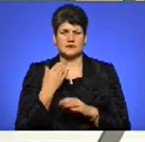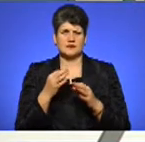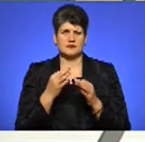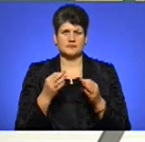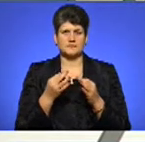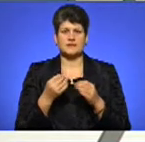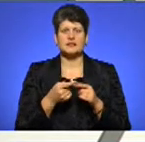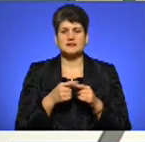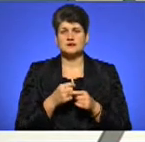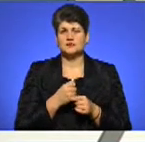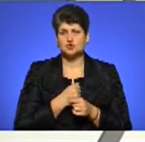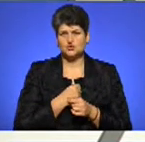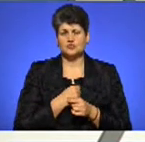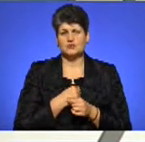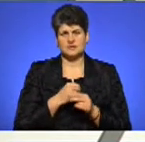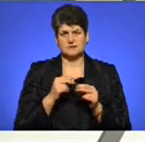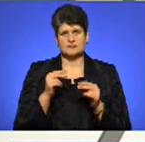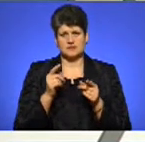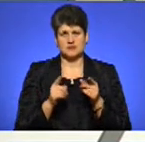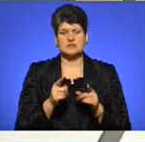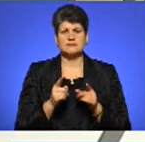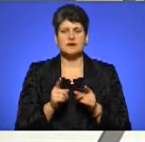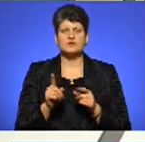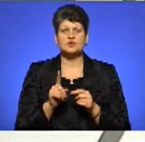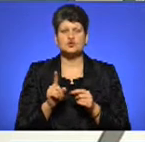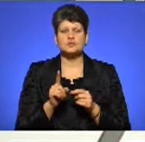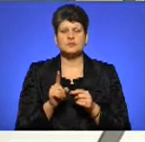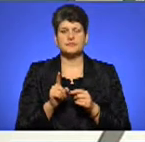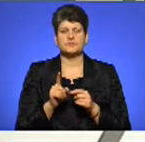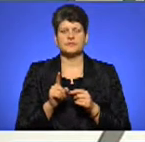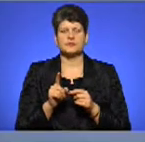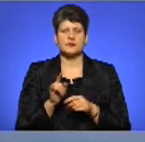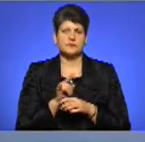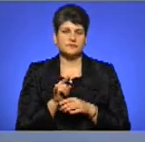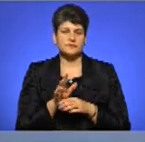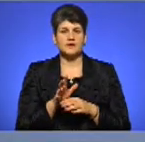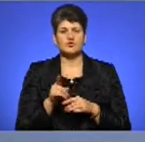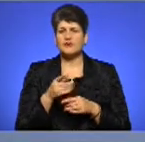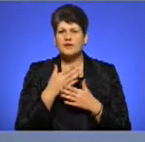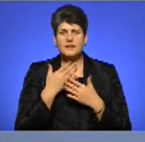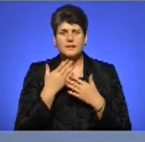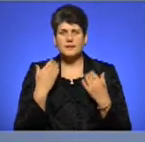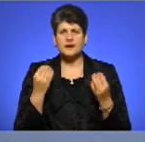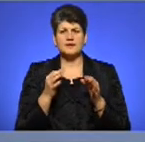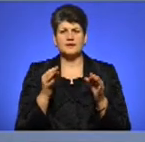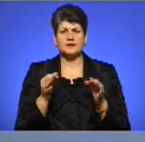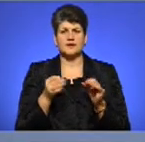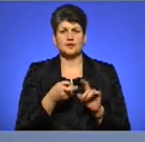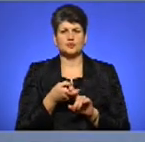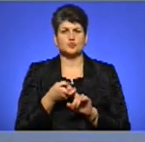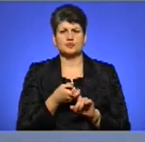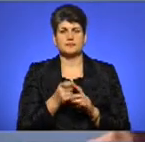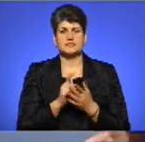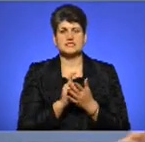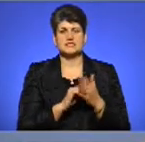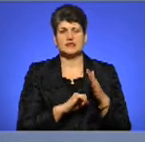дуже шкода, насправді, що ми підмінюємо такі поняття. Воно не має абсолютно, ну, стосуватись пенсійний